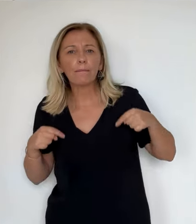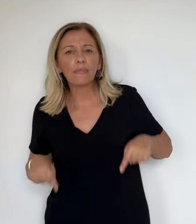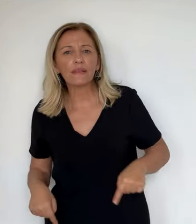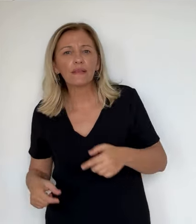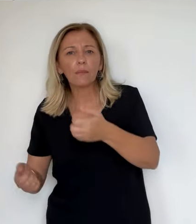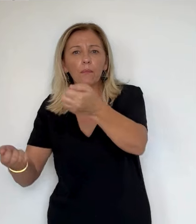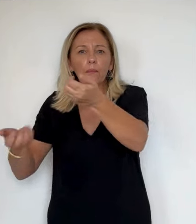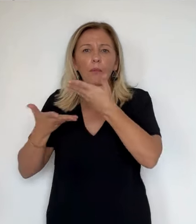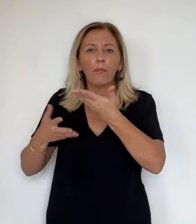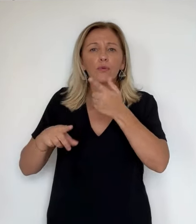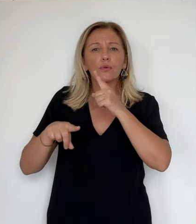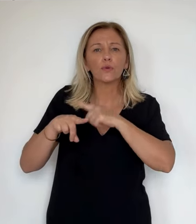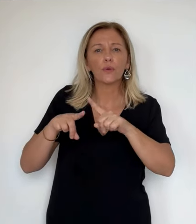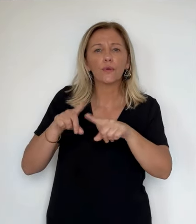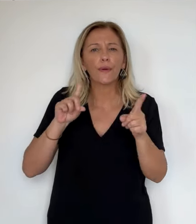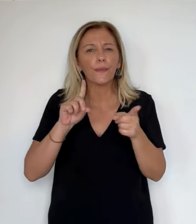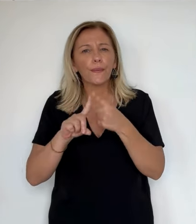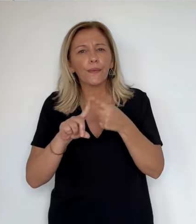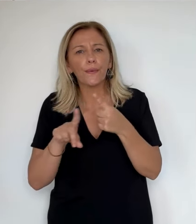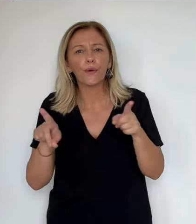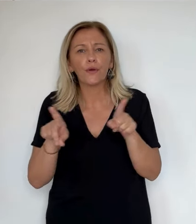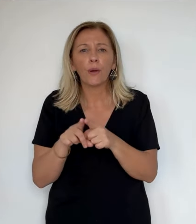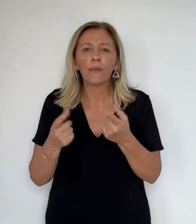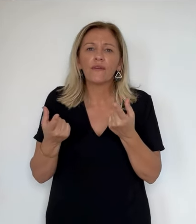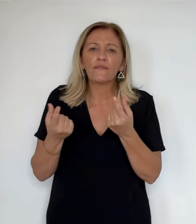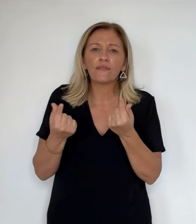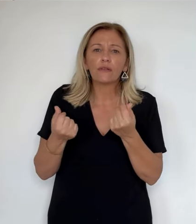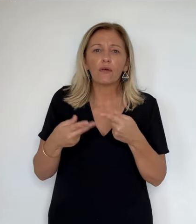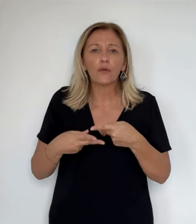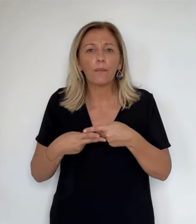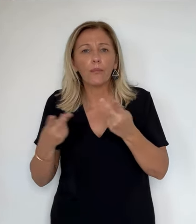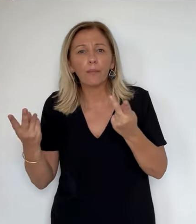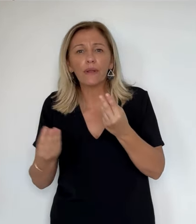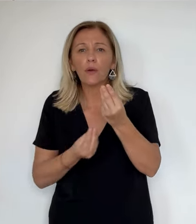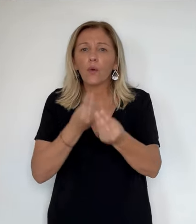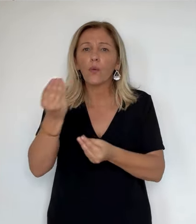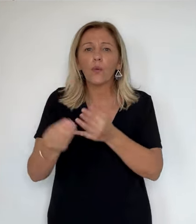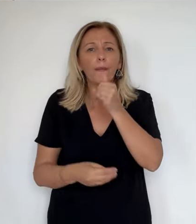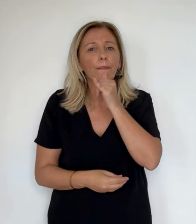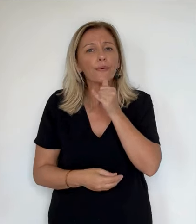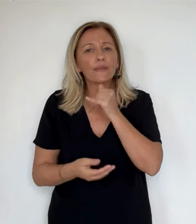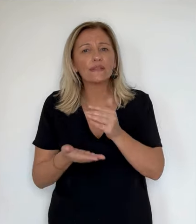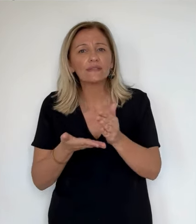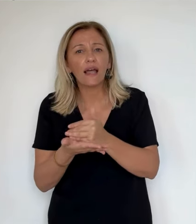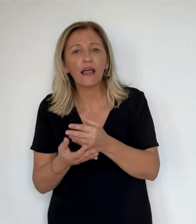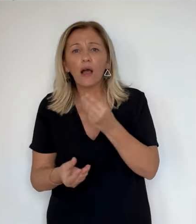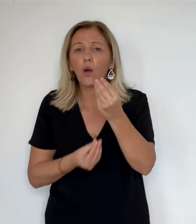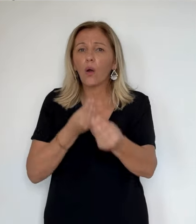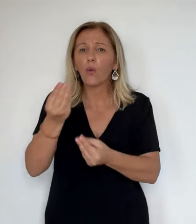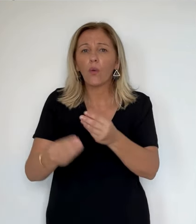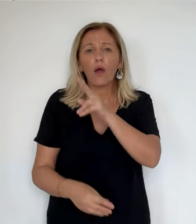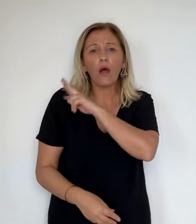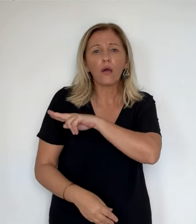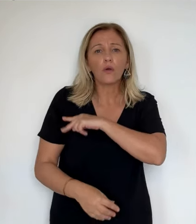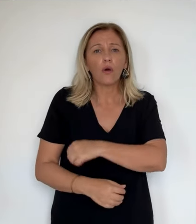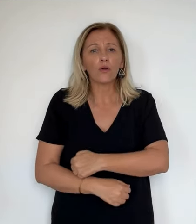sont pas, que ce soit dans les finances publiques, que ce soit vers